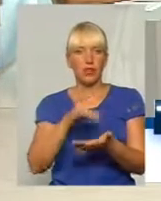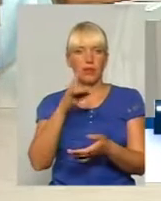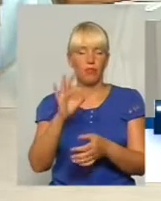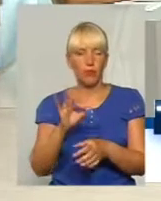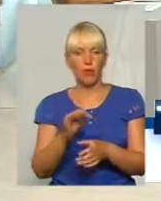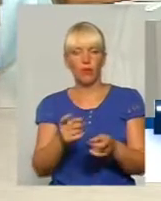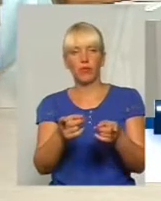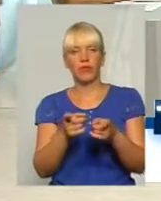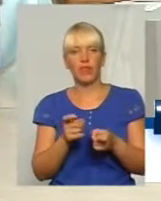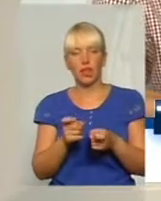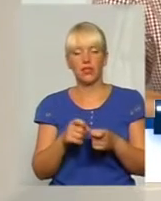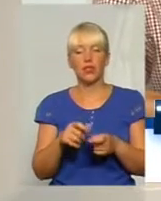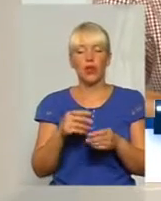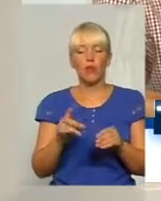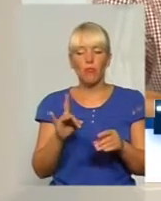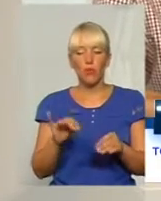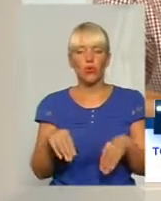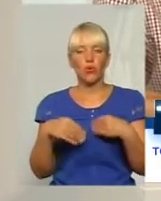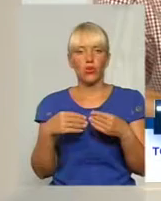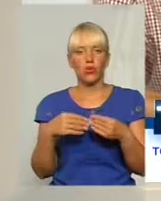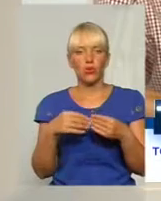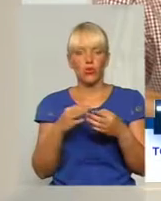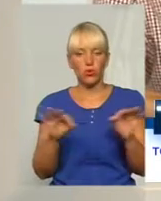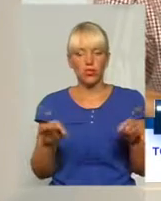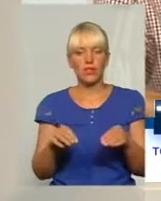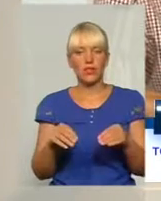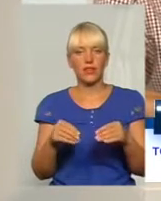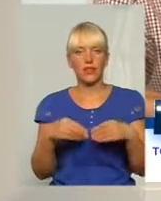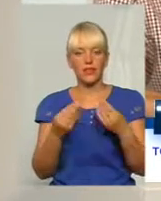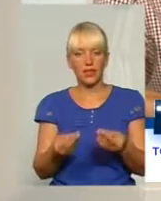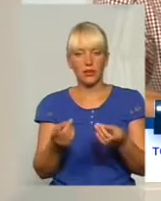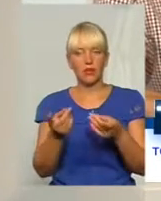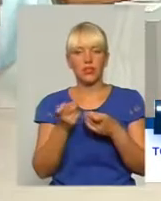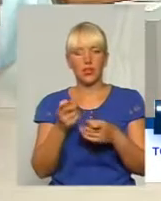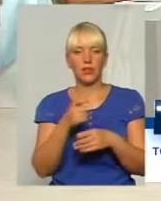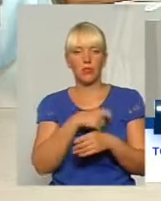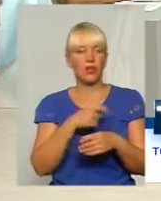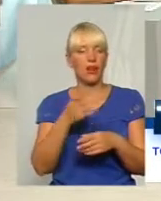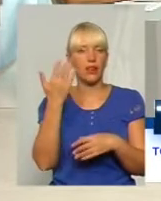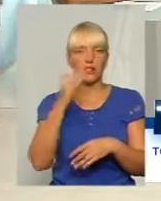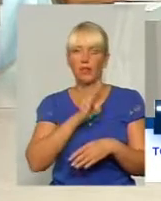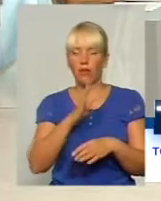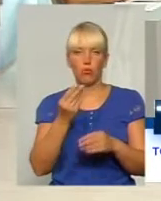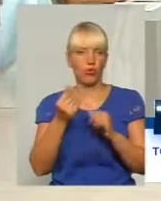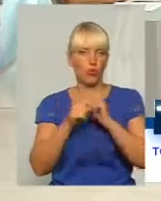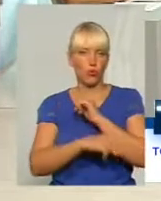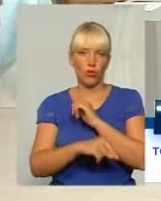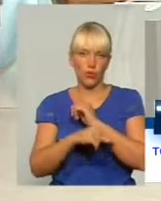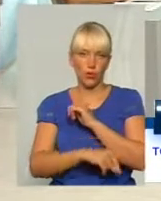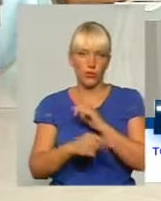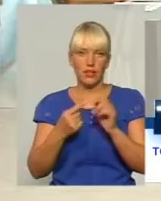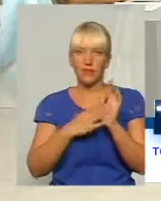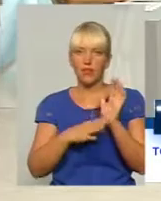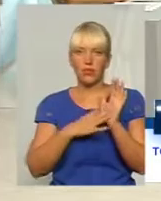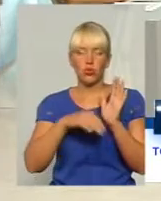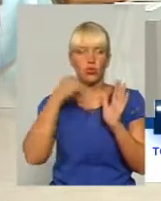відповідальності будь-яких депутатів, тоді не було такого розгулу корупції, вам чесно кажу. Ще в 90-х